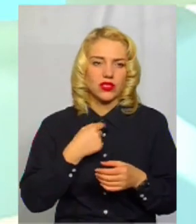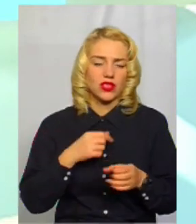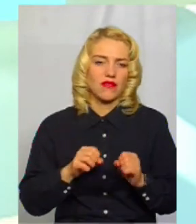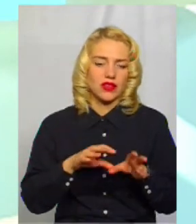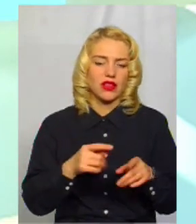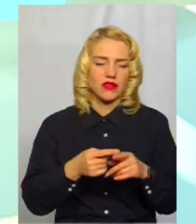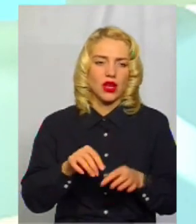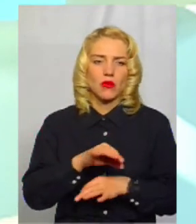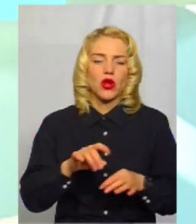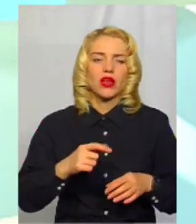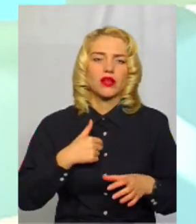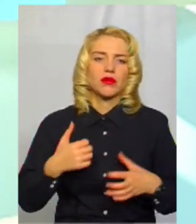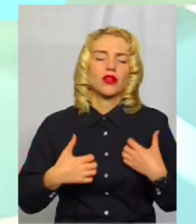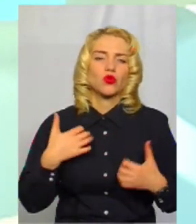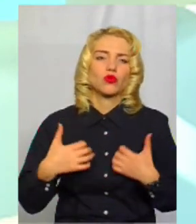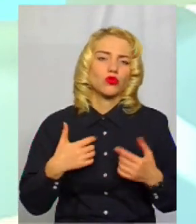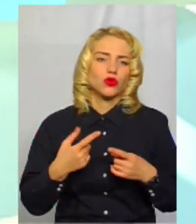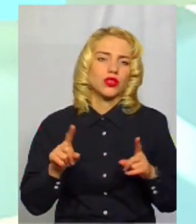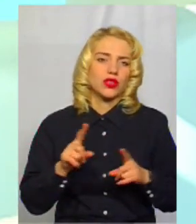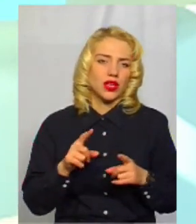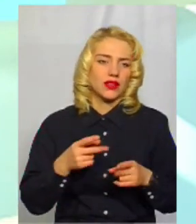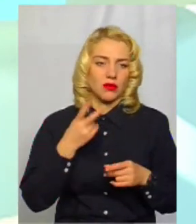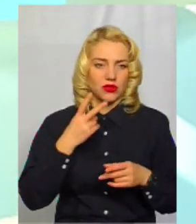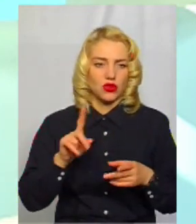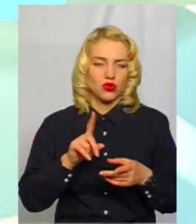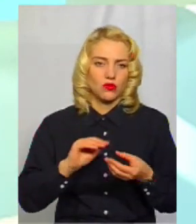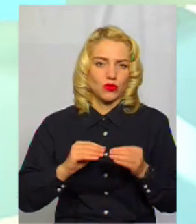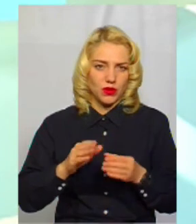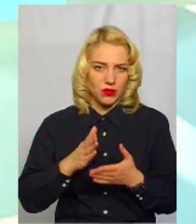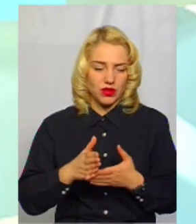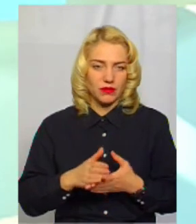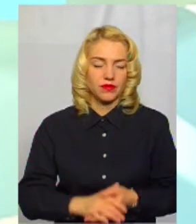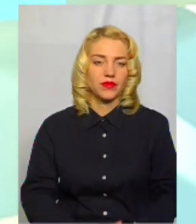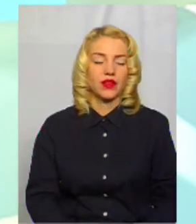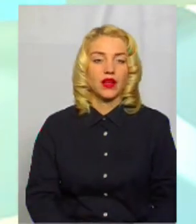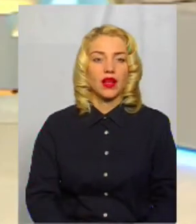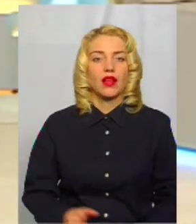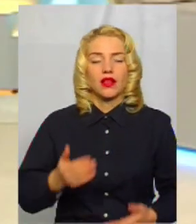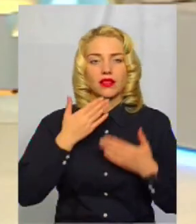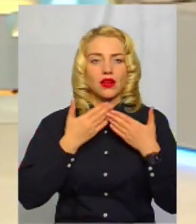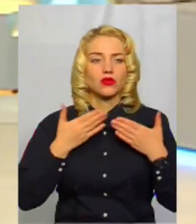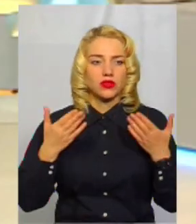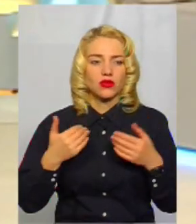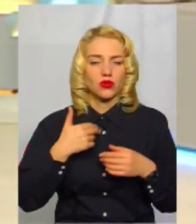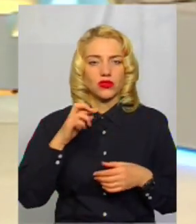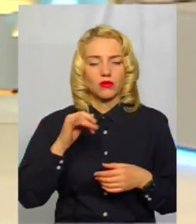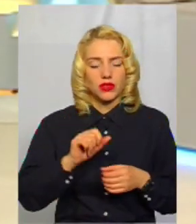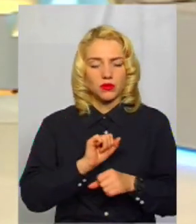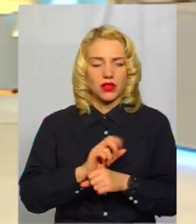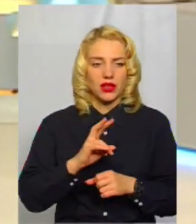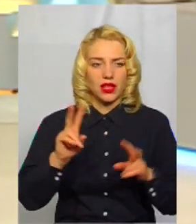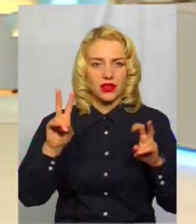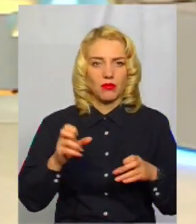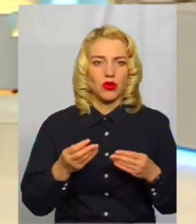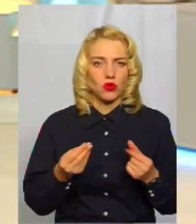які, ну, турбують, мене, вони дійсно є такі, що вирішують проблеми деякі. А наостанок, ще хотів трошки зупинитися на